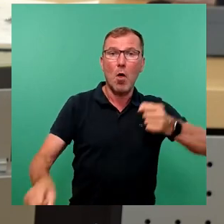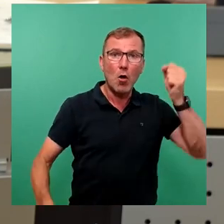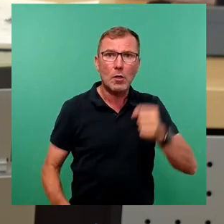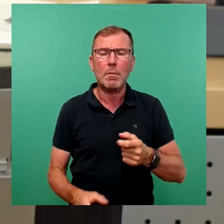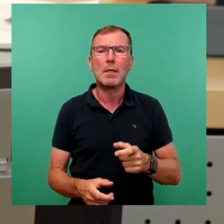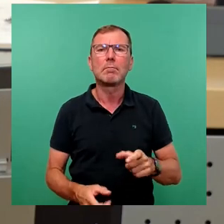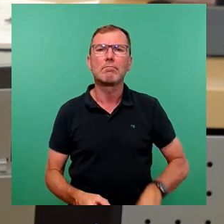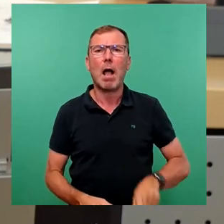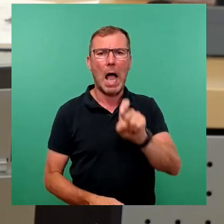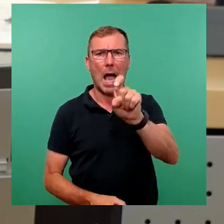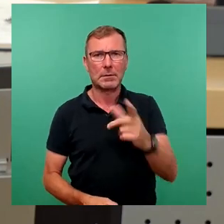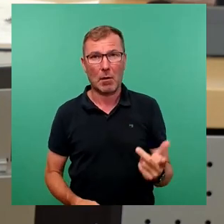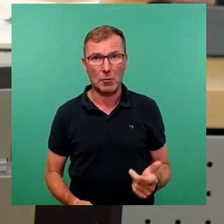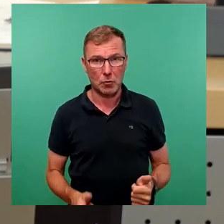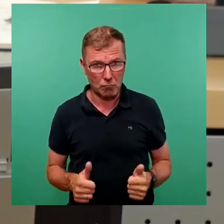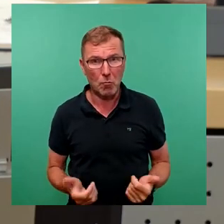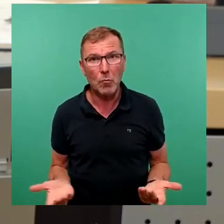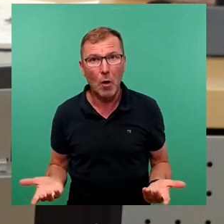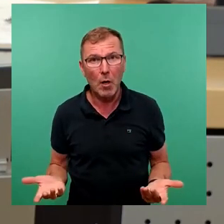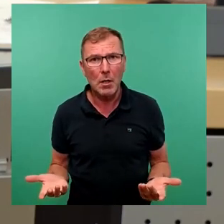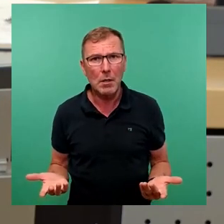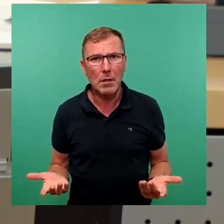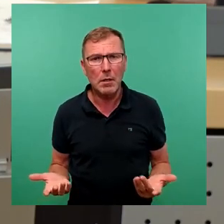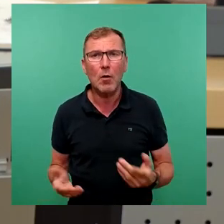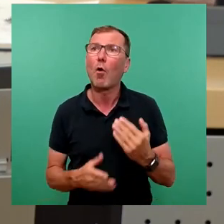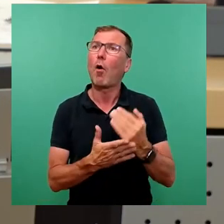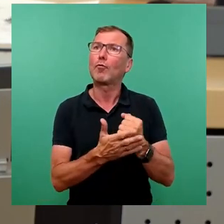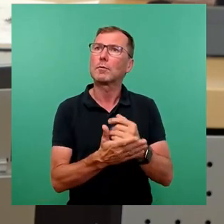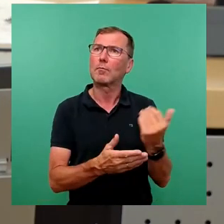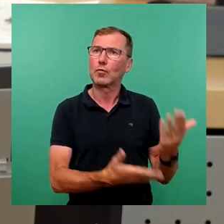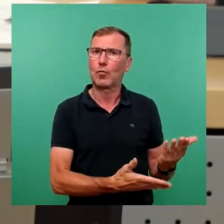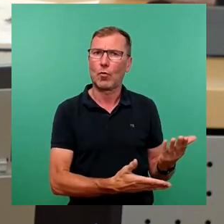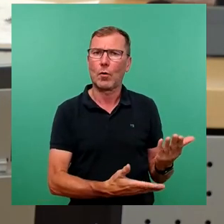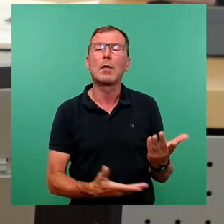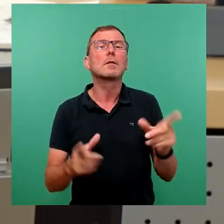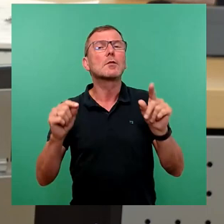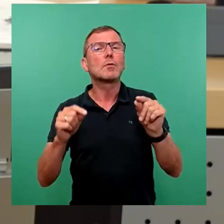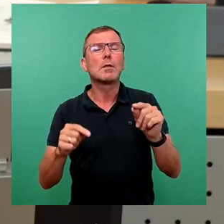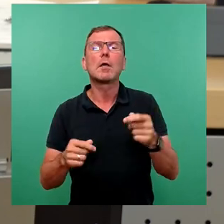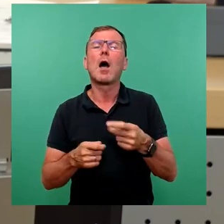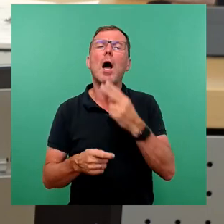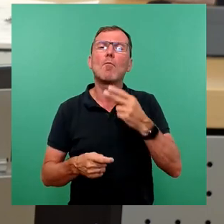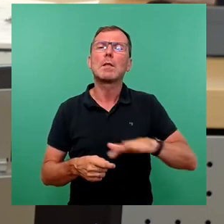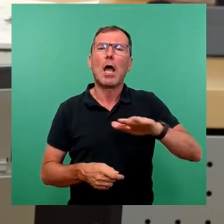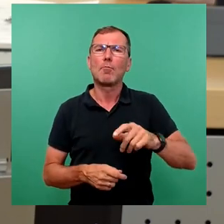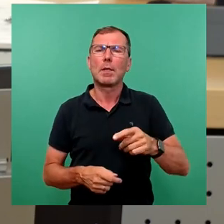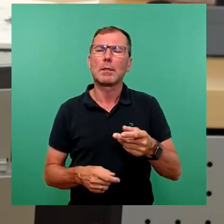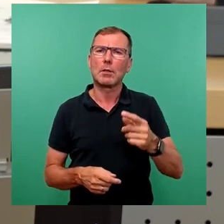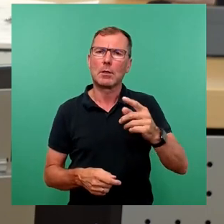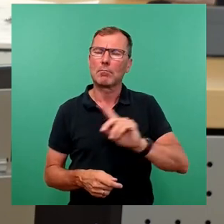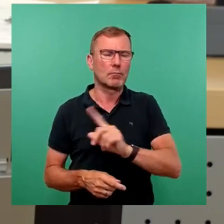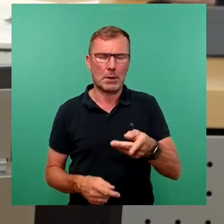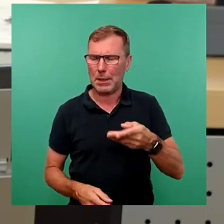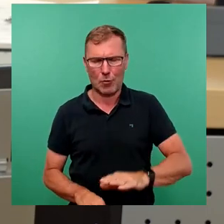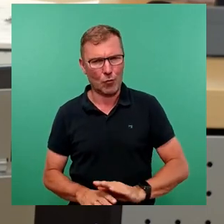bewaffnet. Toll. Was sagt uns das alles? Erstens, die Bunte Republik ist nicht tot. Trotz